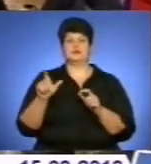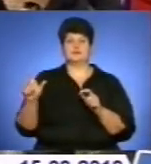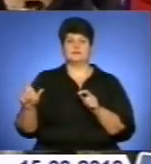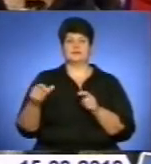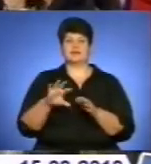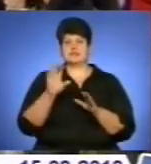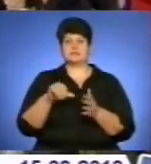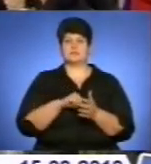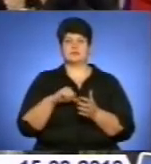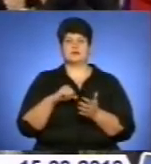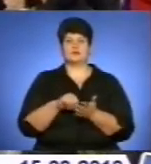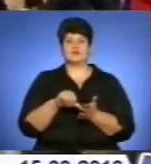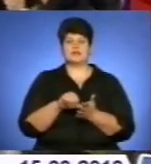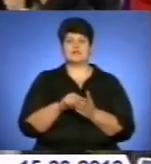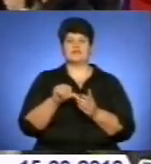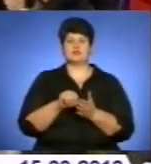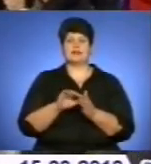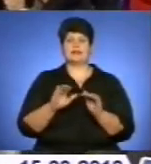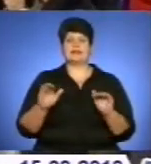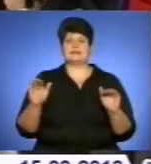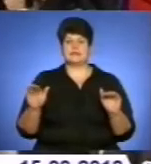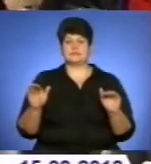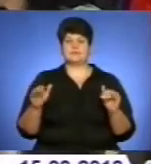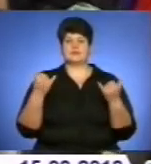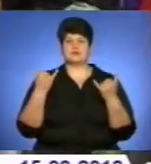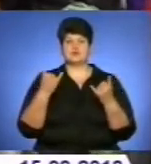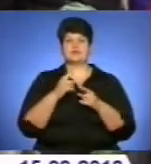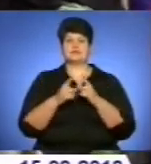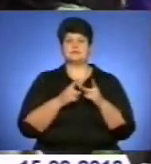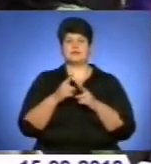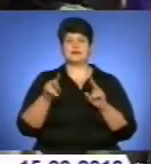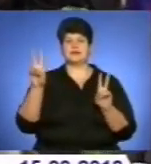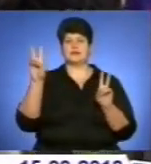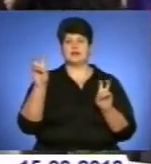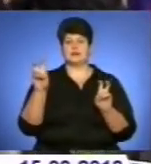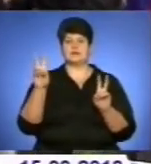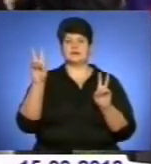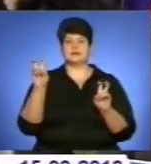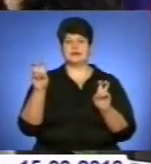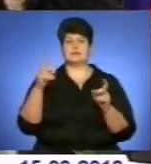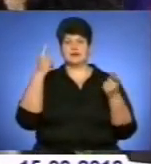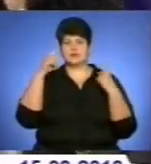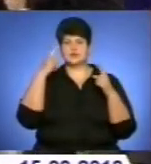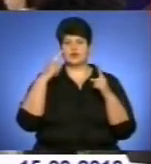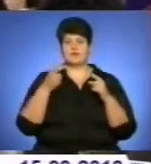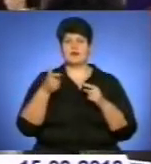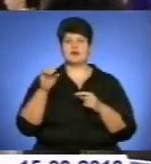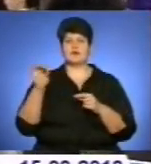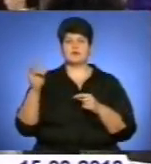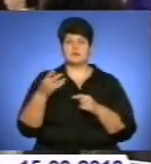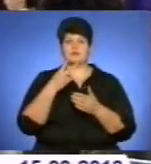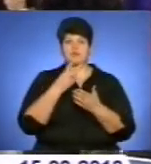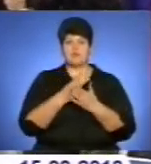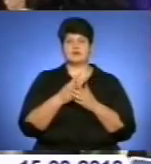започаткували в прошло 10-го обласного конкурсу, це дитяча номінація, яка сьогодні відбудеться. Яка, як кажуть,